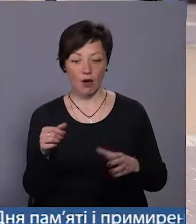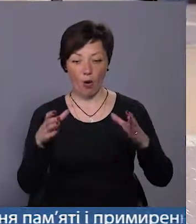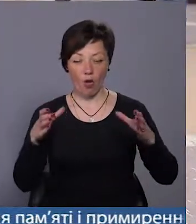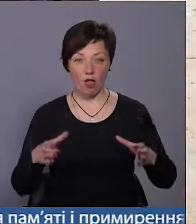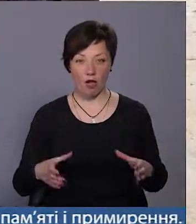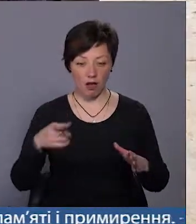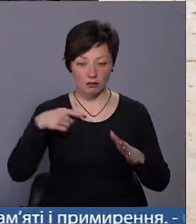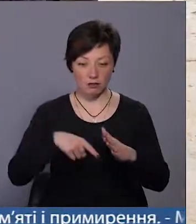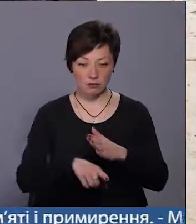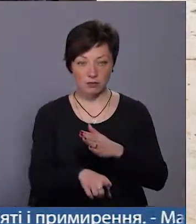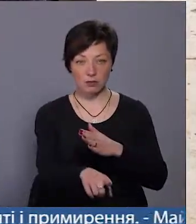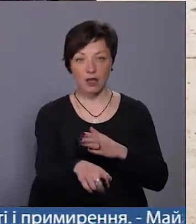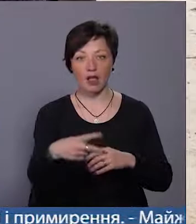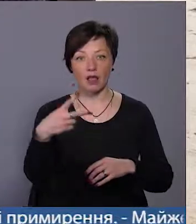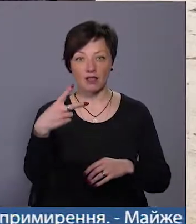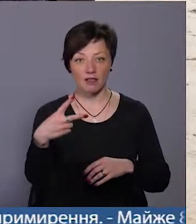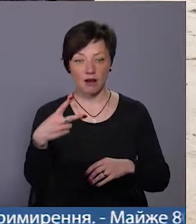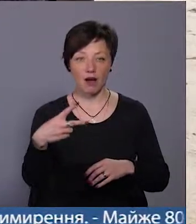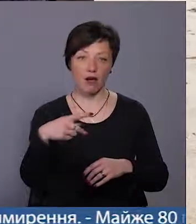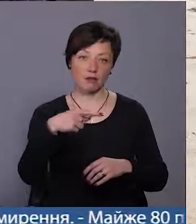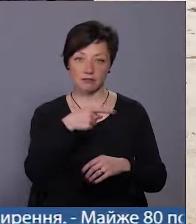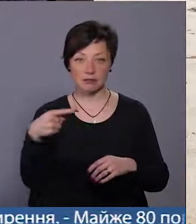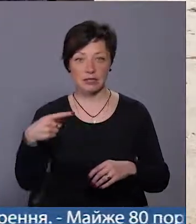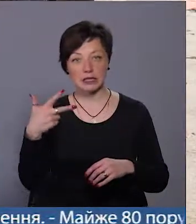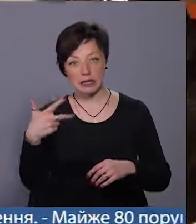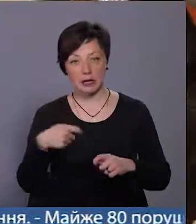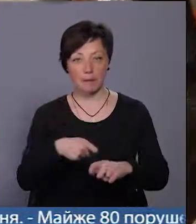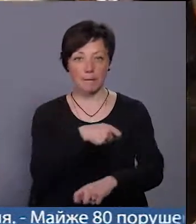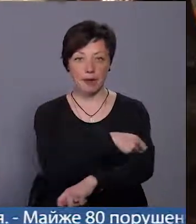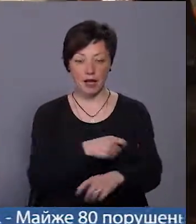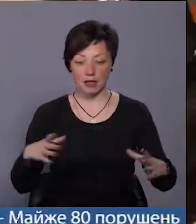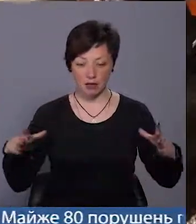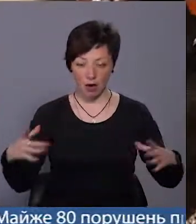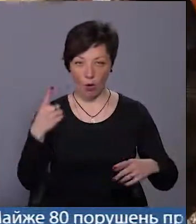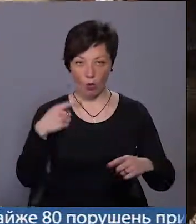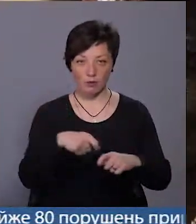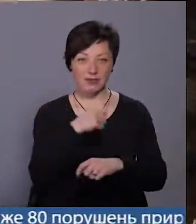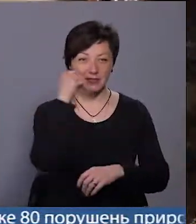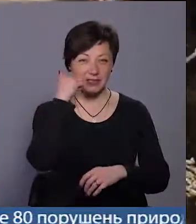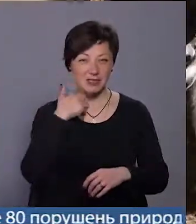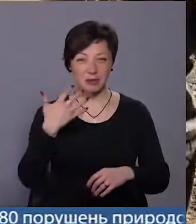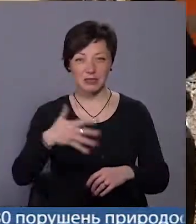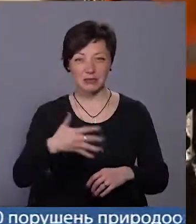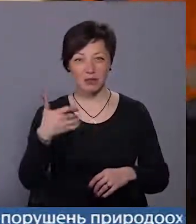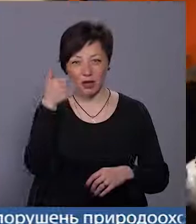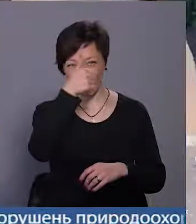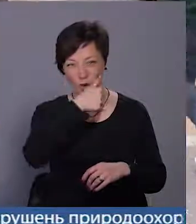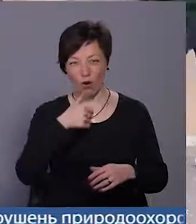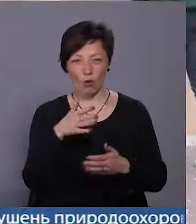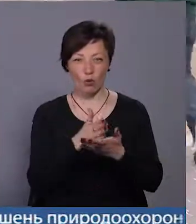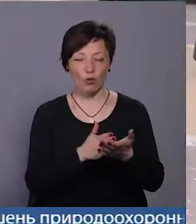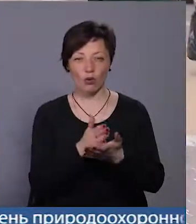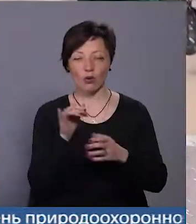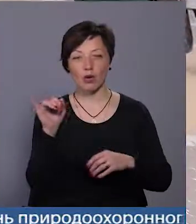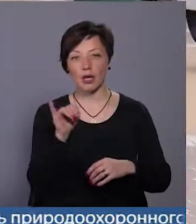який пролягає на глибині 2,5-3 метра діаметром тисячі міліметрів. Він старий, йому 55 років. І, власне,